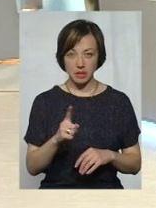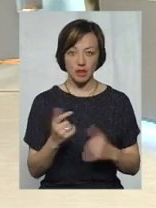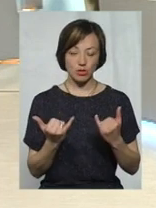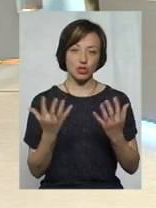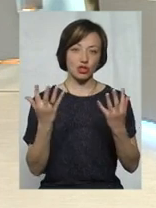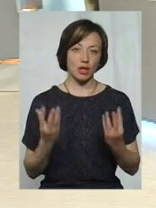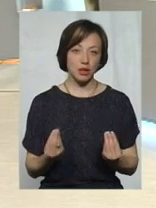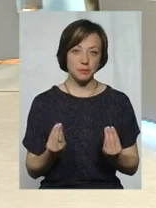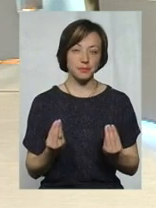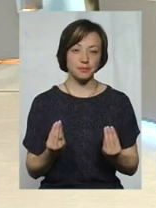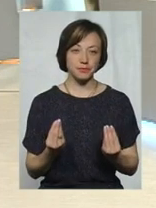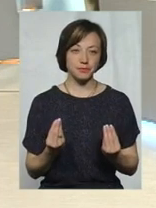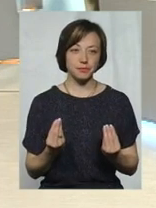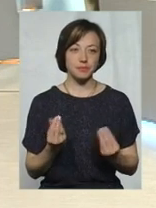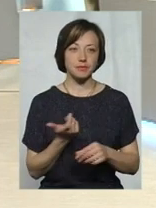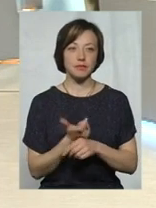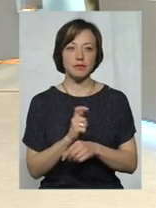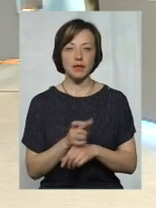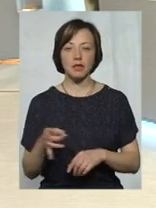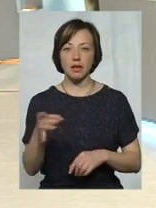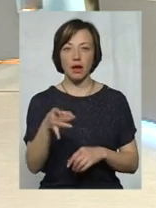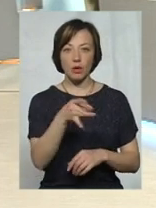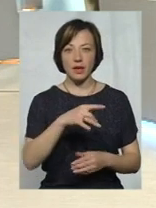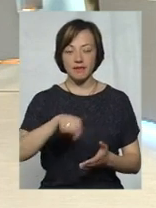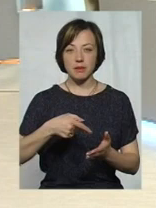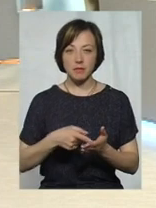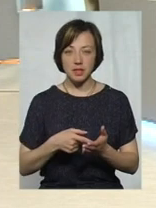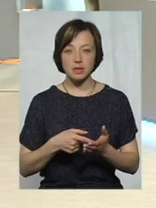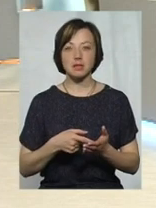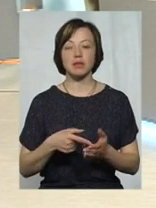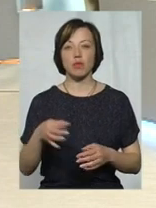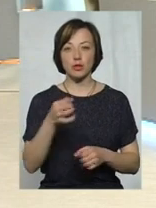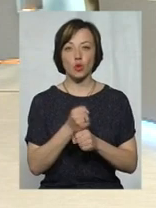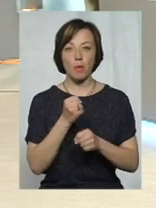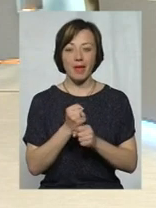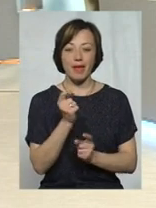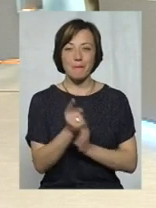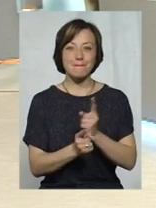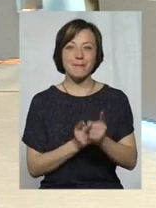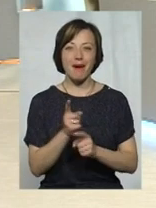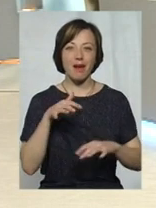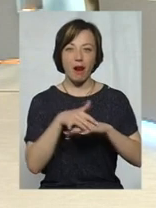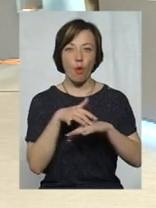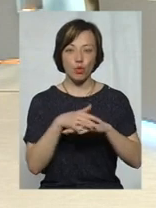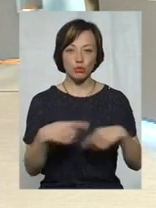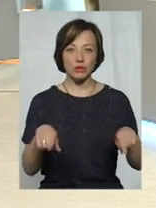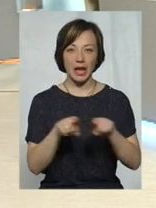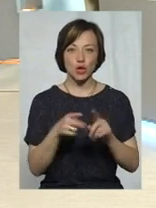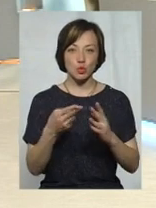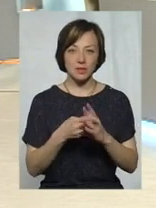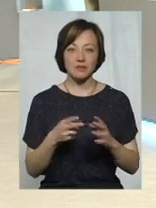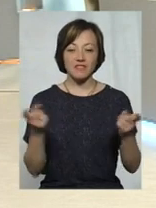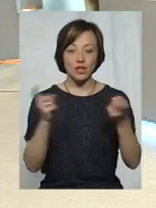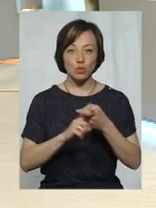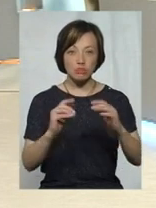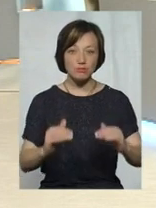сьогоднішній день, більшість районів і міст області зробили перерахунок таких субсидій в зв'язку з підвищенням ціни